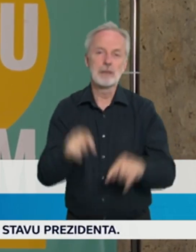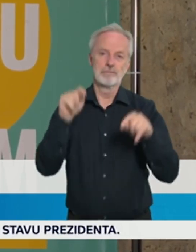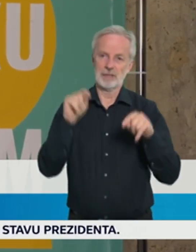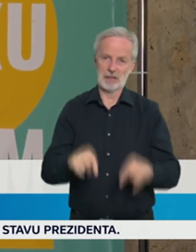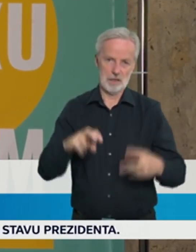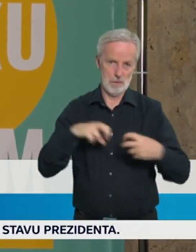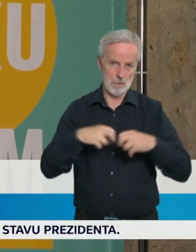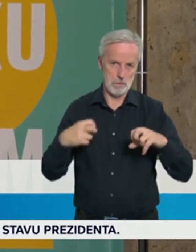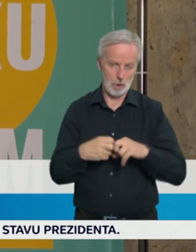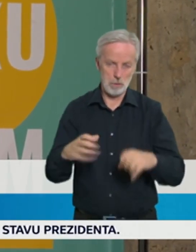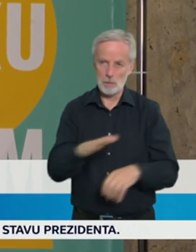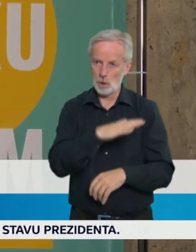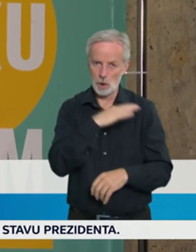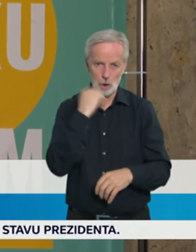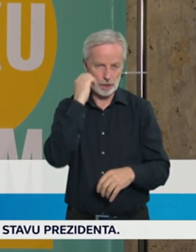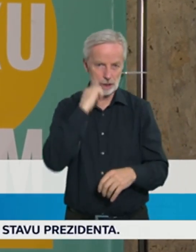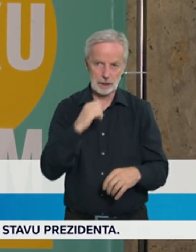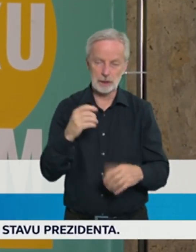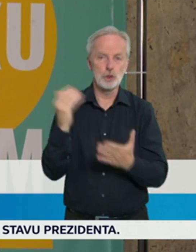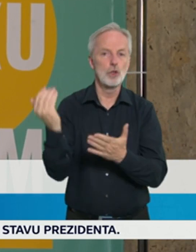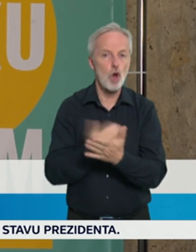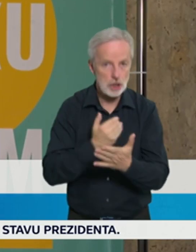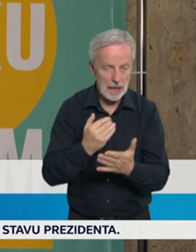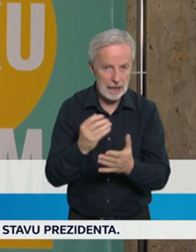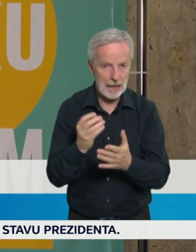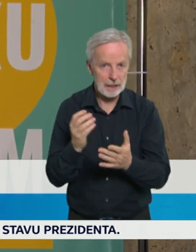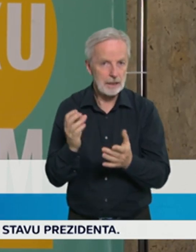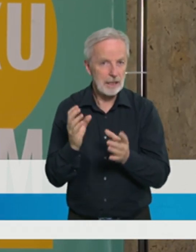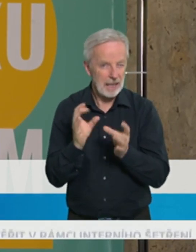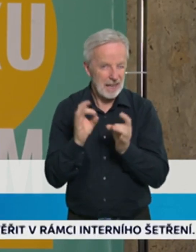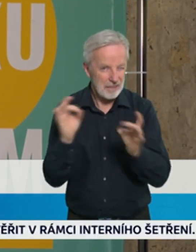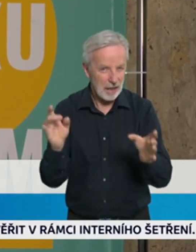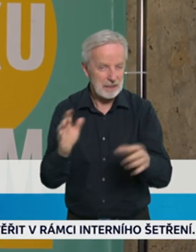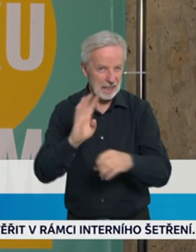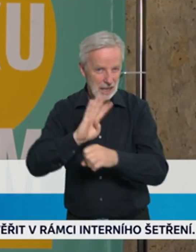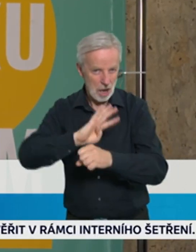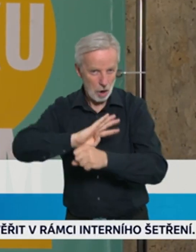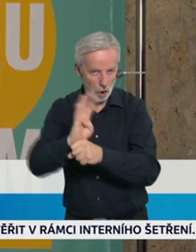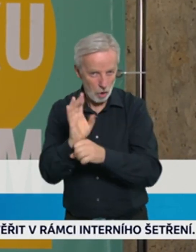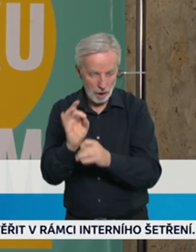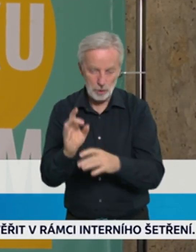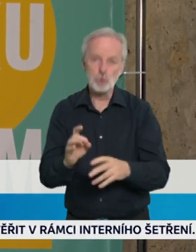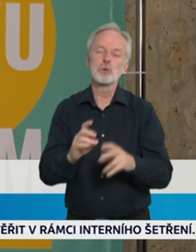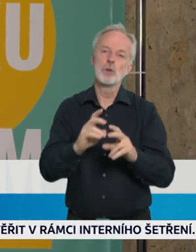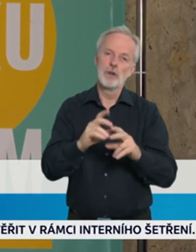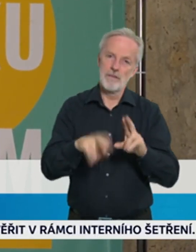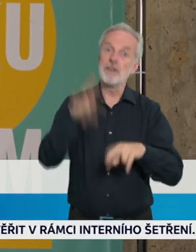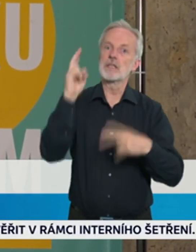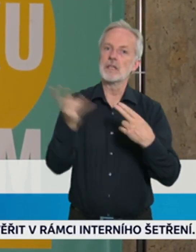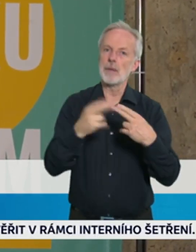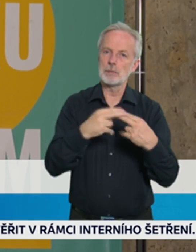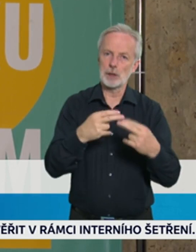to pravděpodobnost, že skončí v nemocnicích skátka, je mnohem vyšší. A to by si měli lidé uvědomit, protože